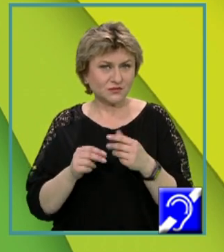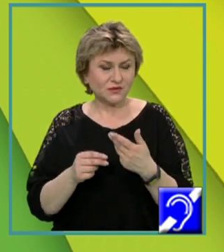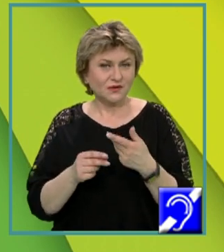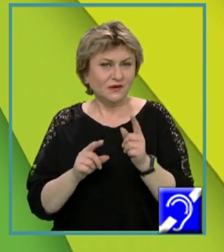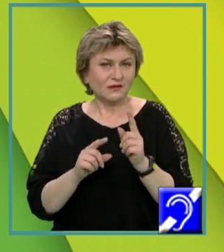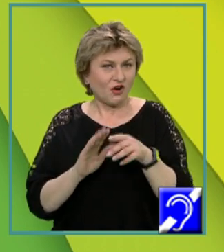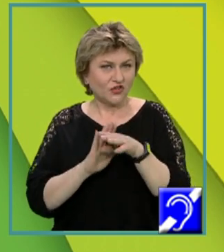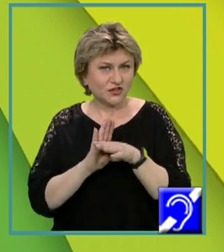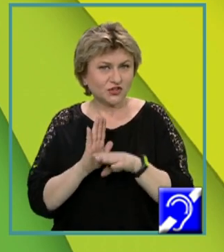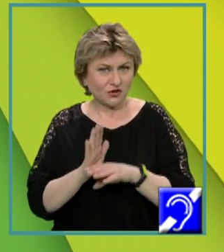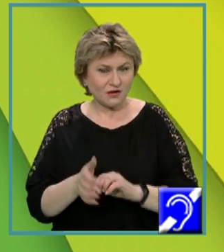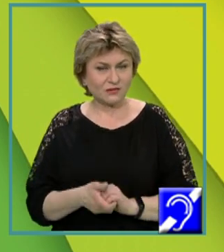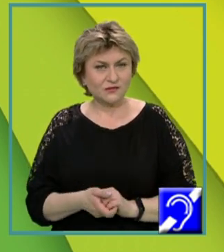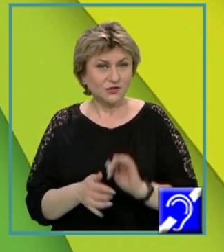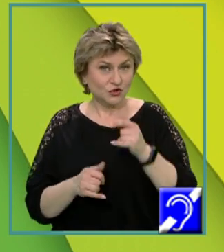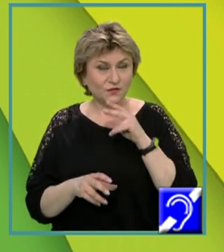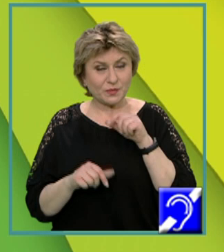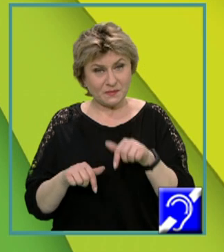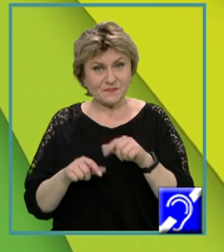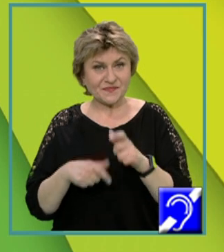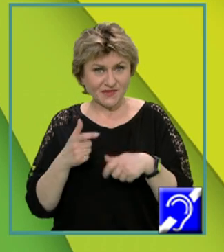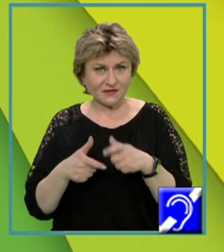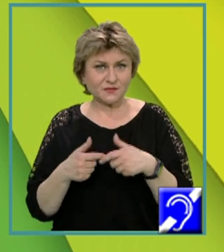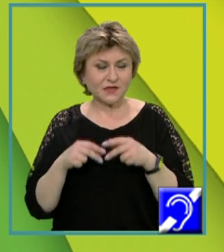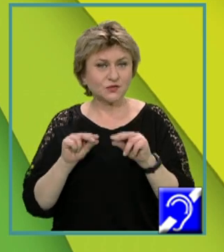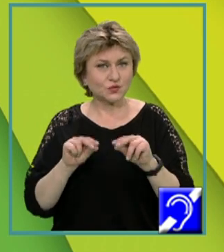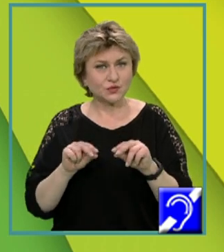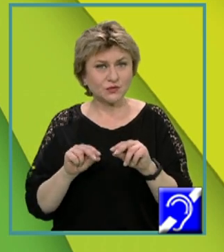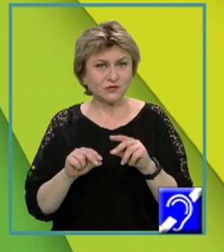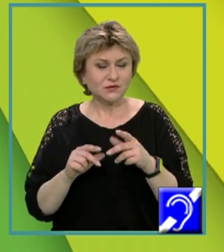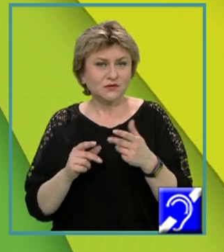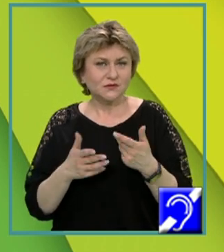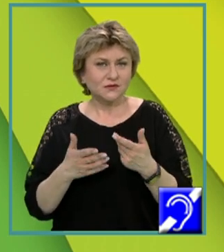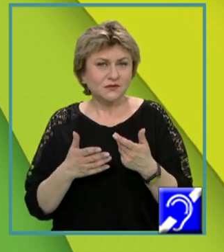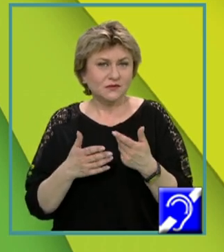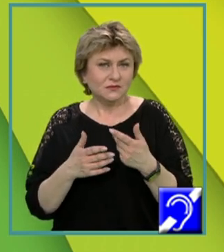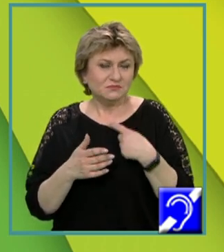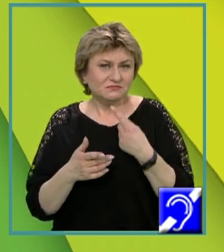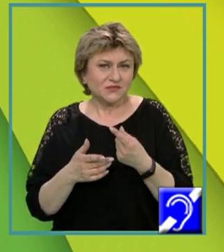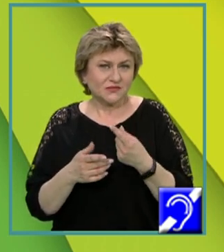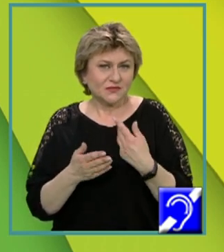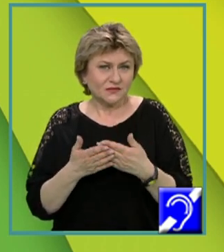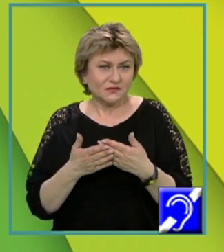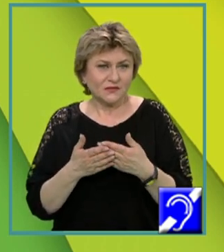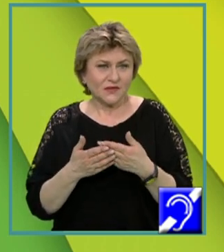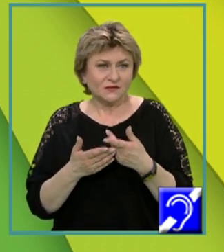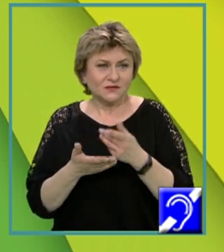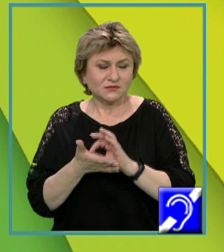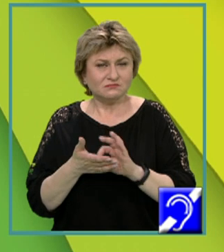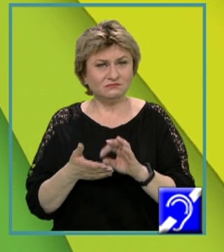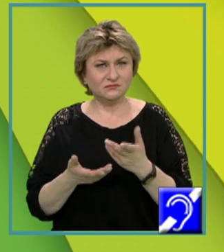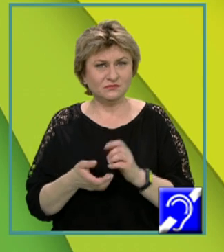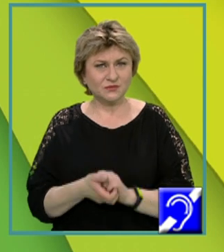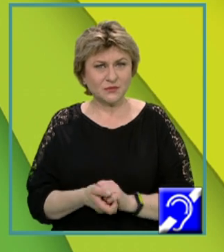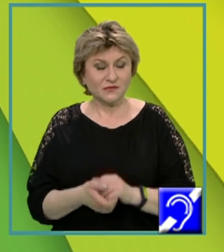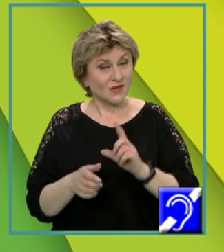necondiționat și vorbim aici despre instrucțiunile Continue, Break și Return, atunci